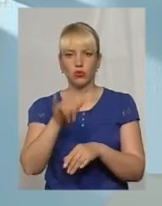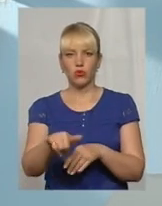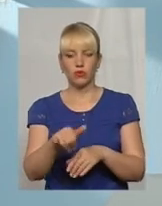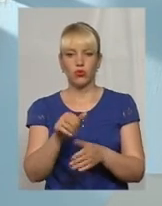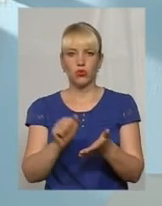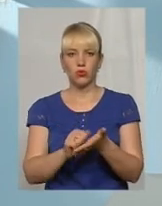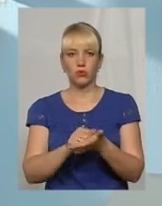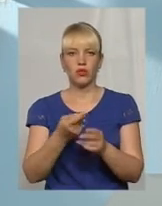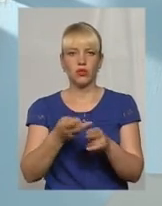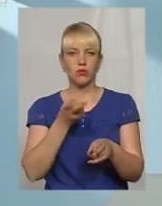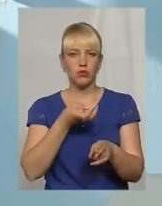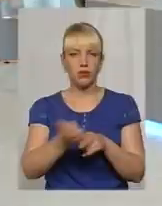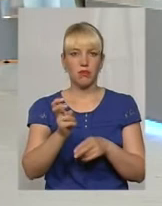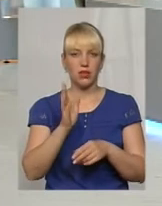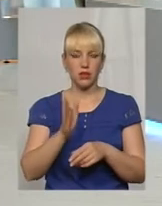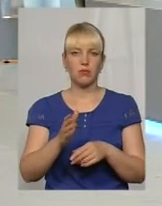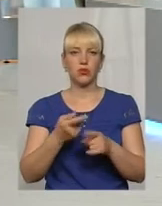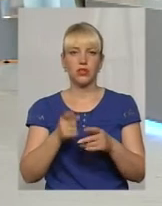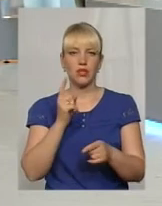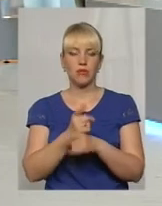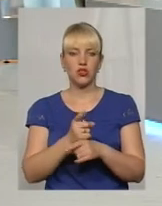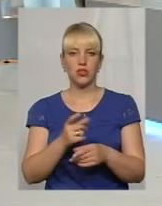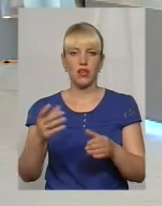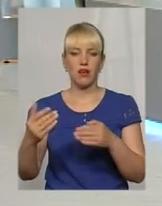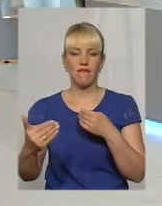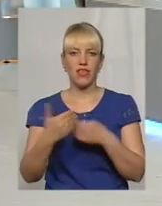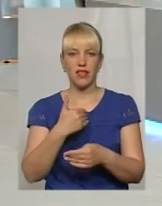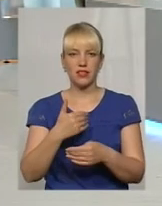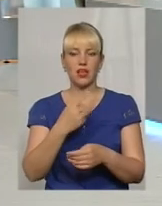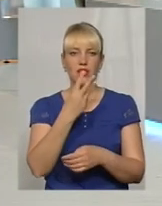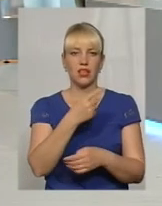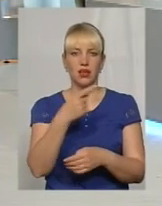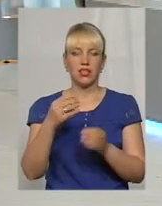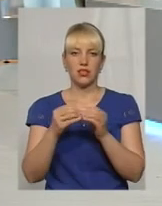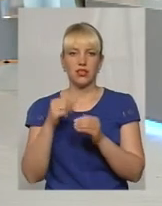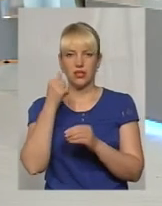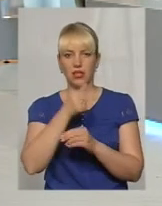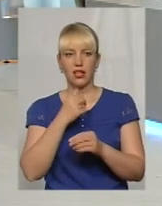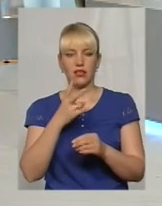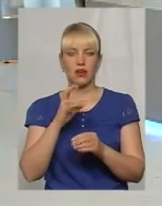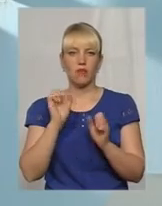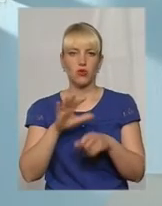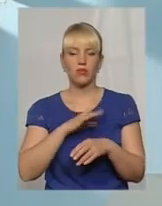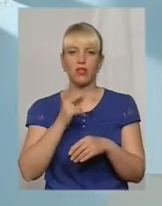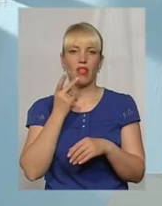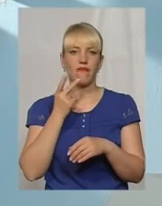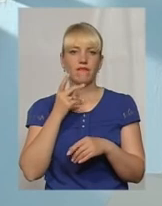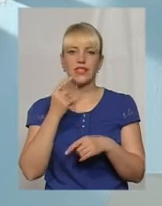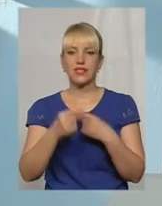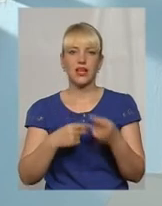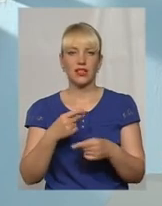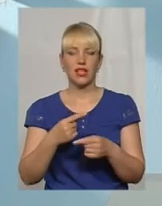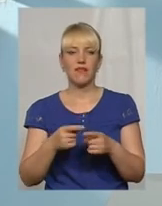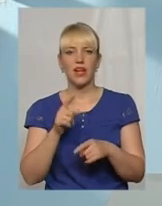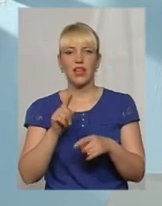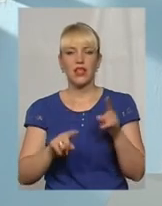депортация, і може бути запрещення в'їзда від трьох до десяти років навіть є прецеденти навсегда в інші країни. Для того, щоб